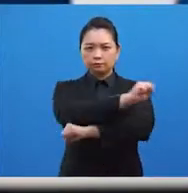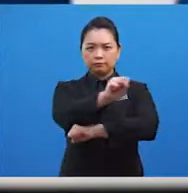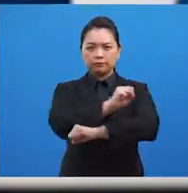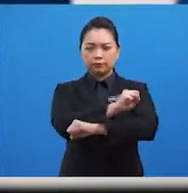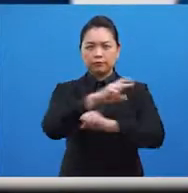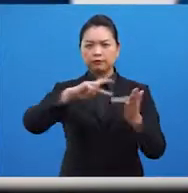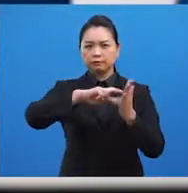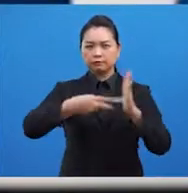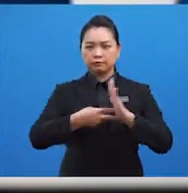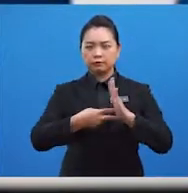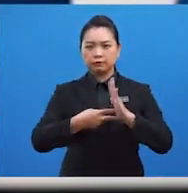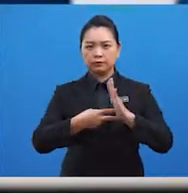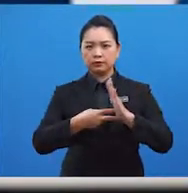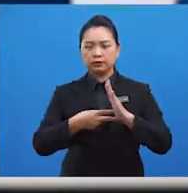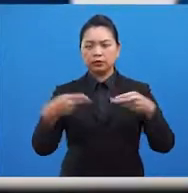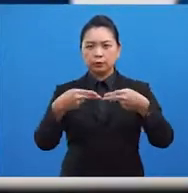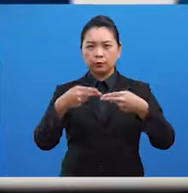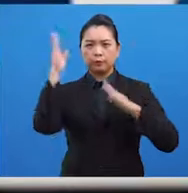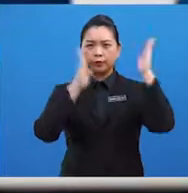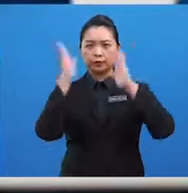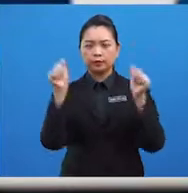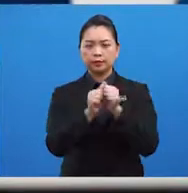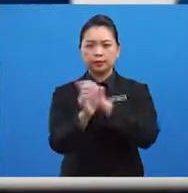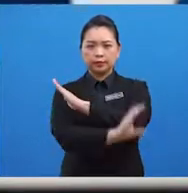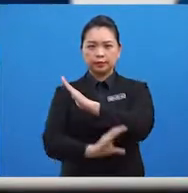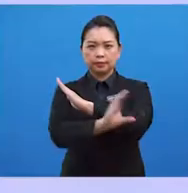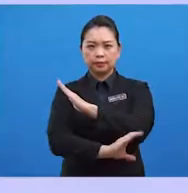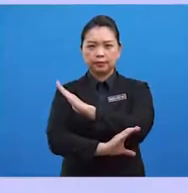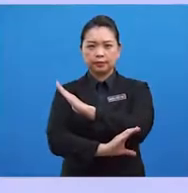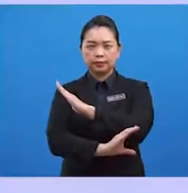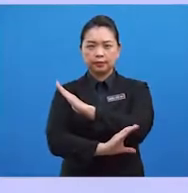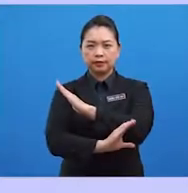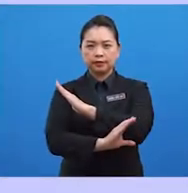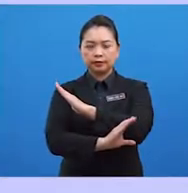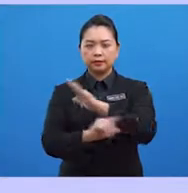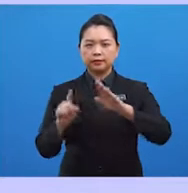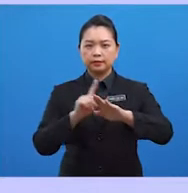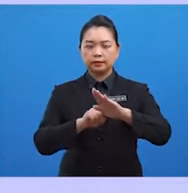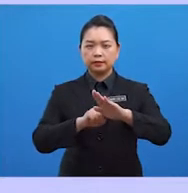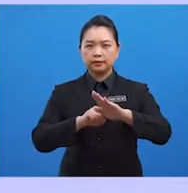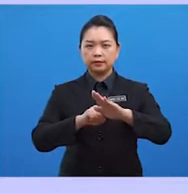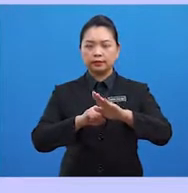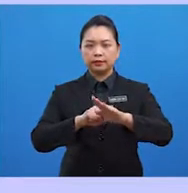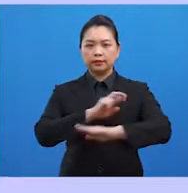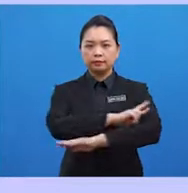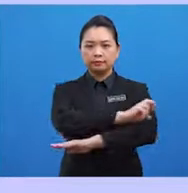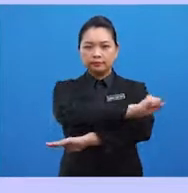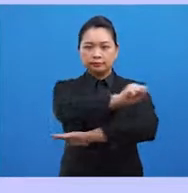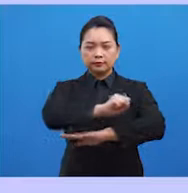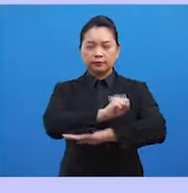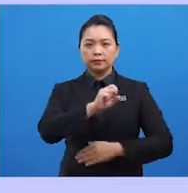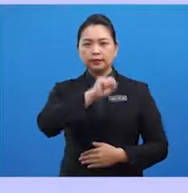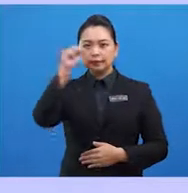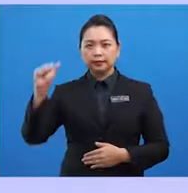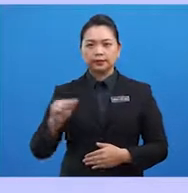hubungan Malaysia dengan negara-negara di rantau Asia Tenggara. Dengan